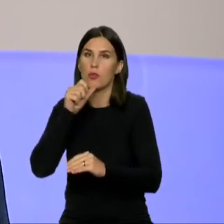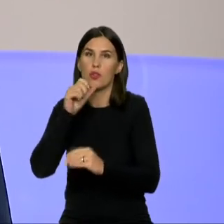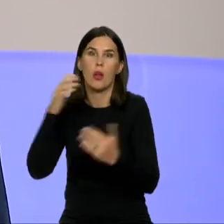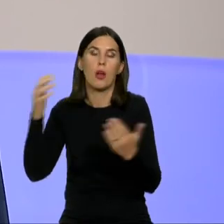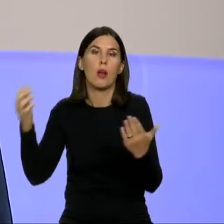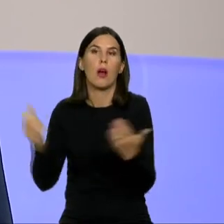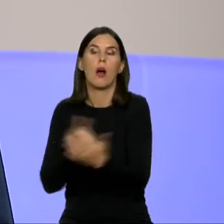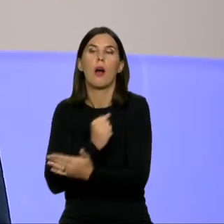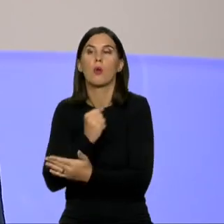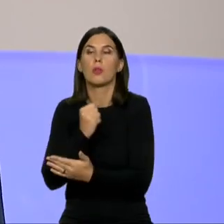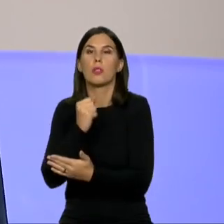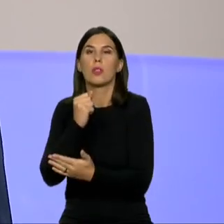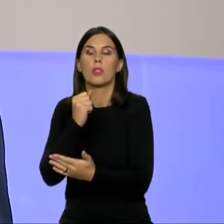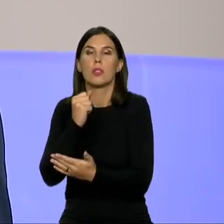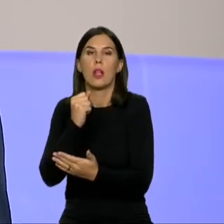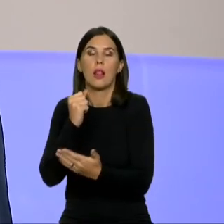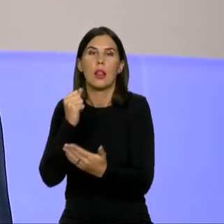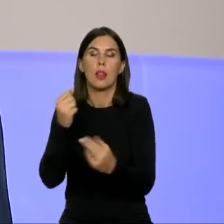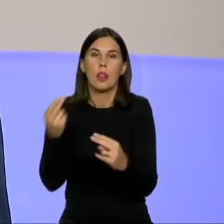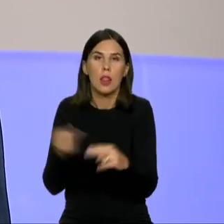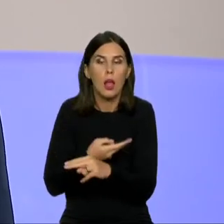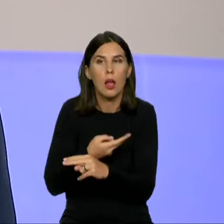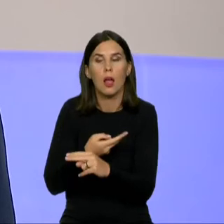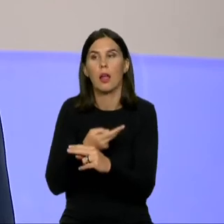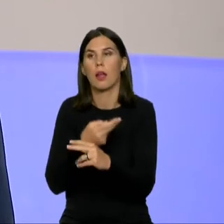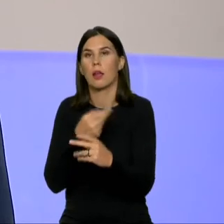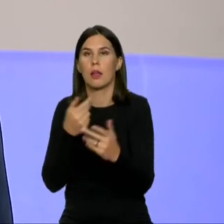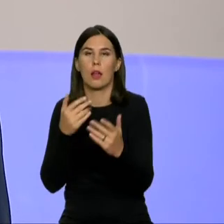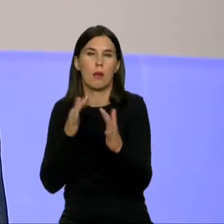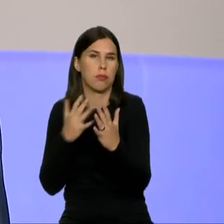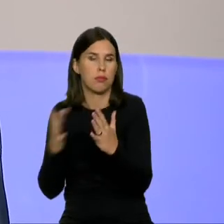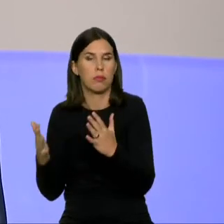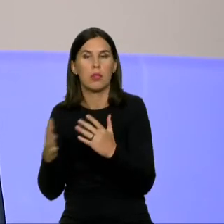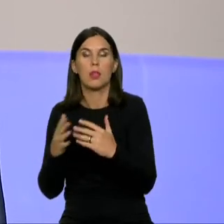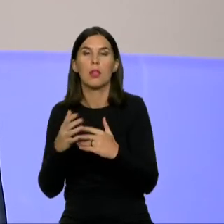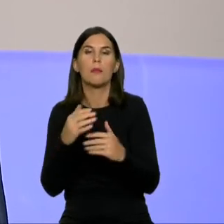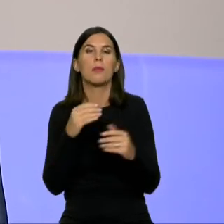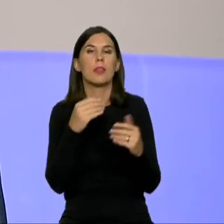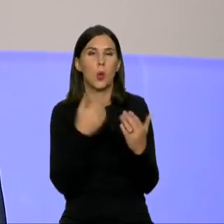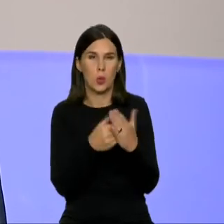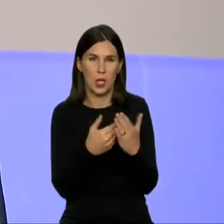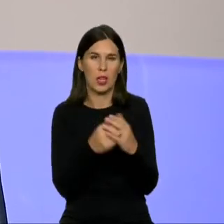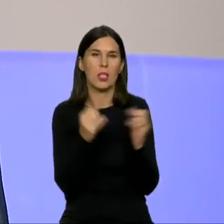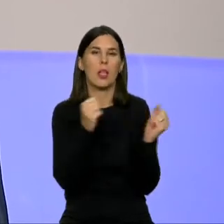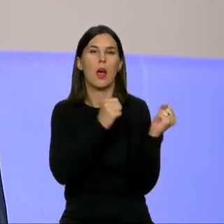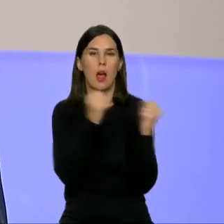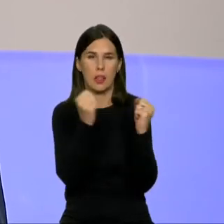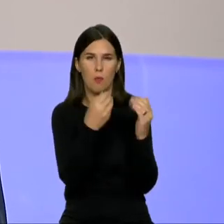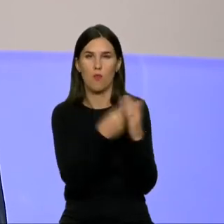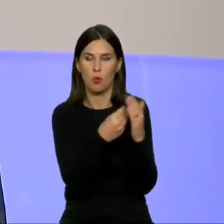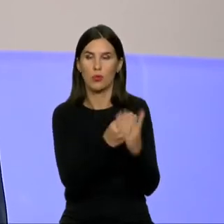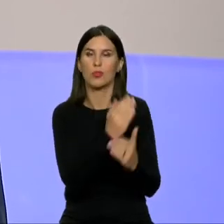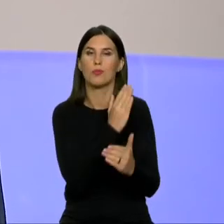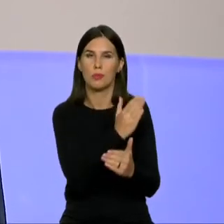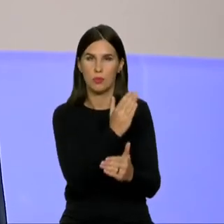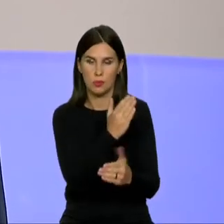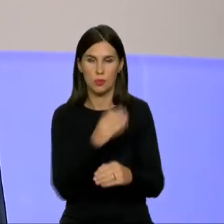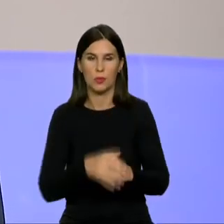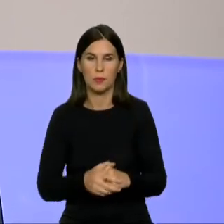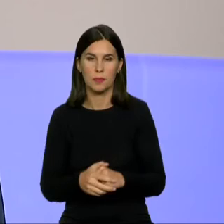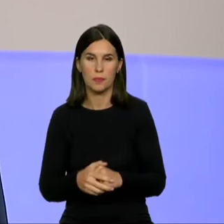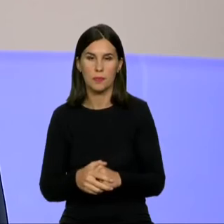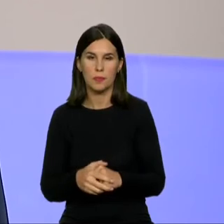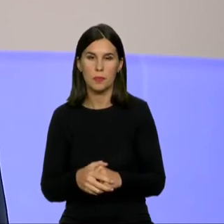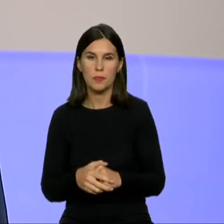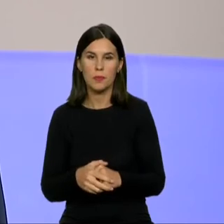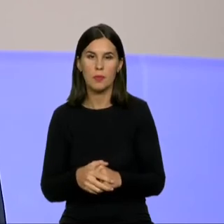yra suplanuota arba būtų suplanuota, jeigu tu atidėjimų nebūtų. Bet tai, man atrodo, yra labai pateisinamas dalykas, nes tai leis